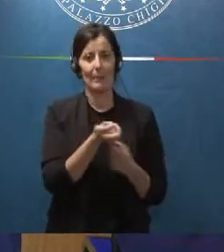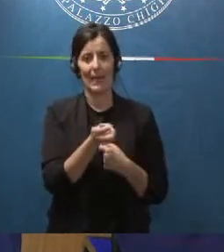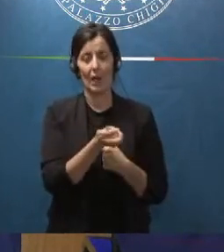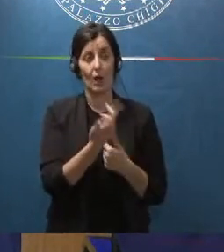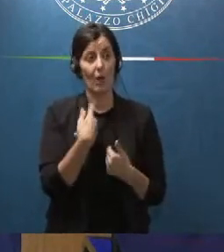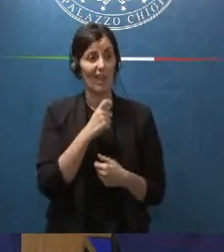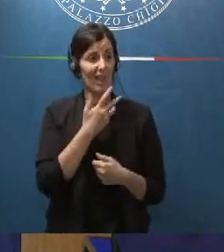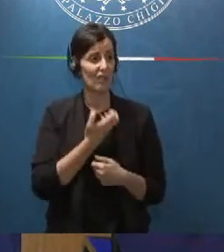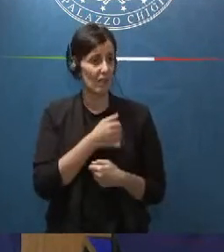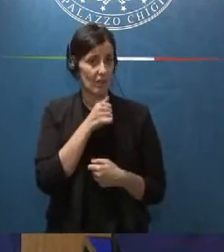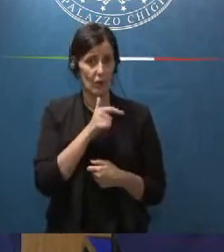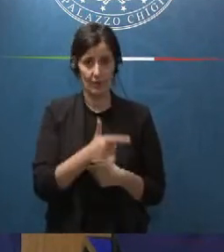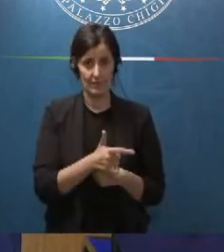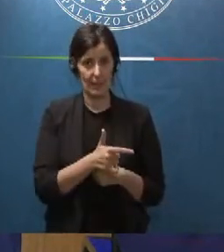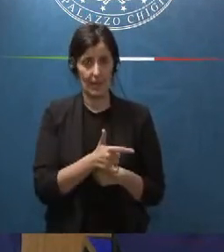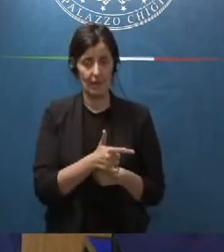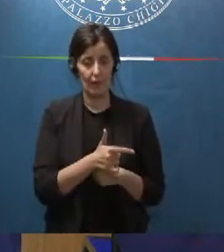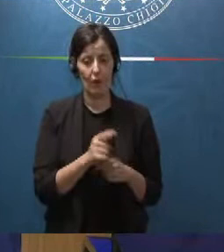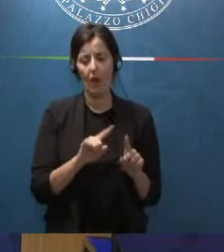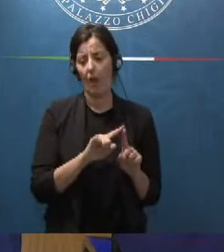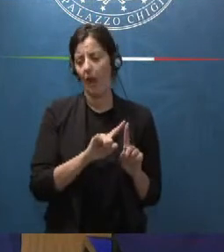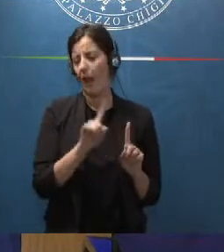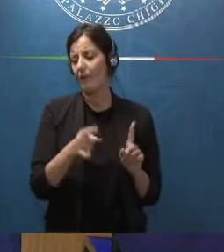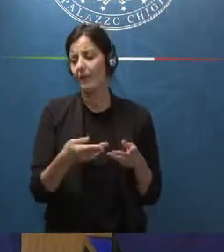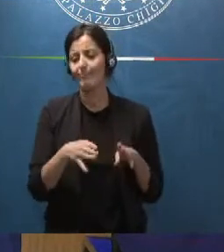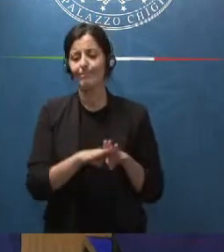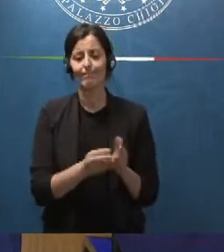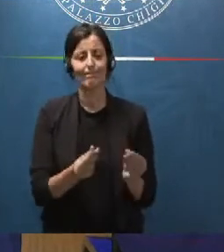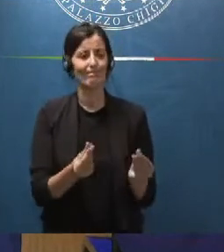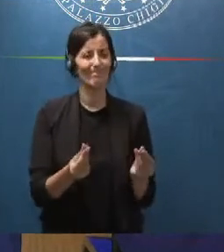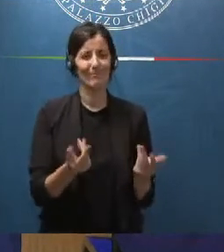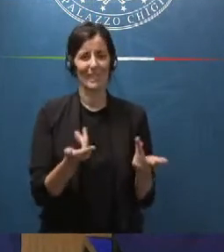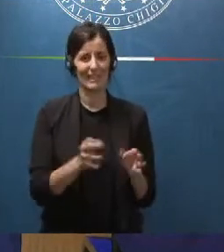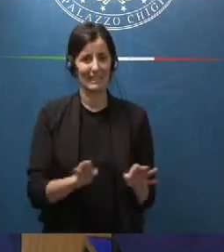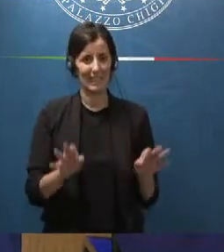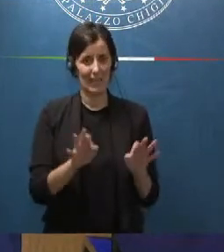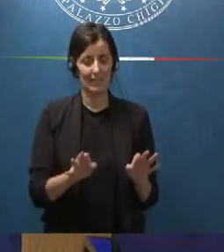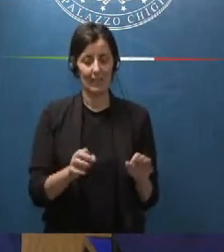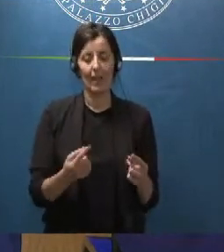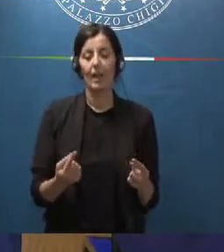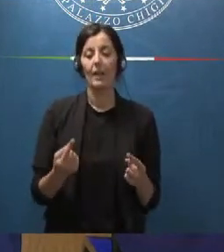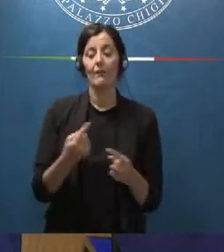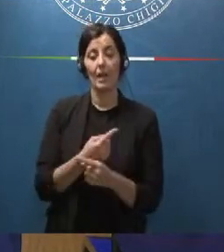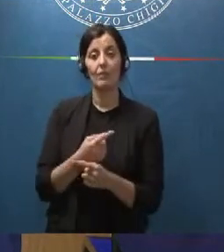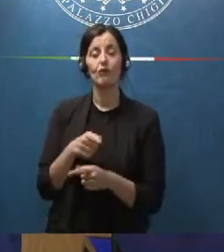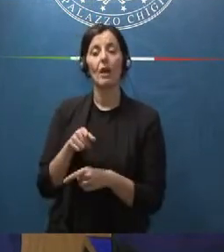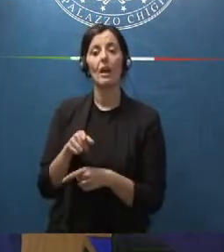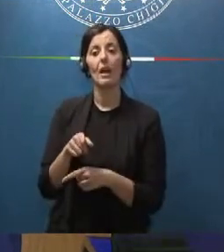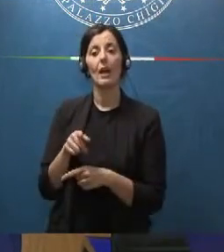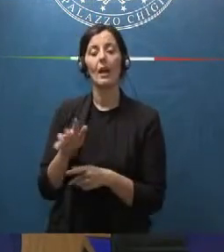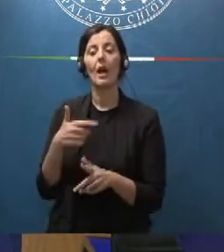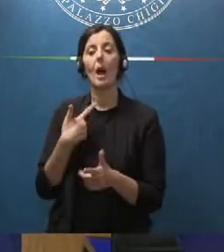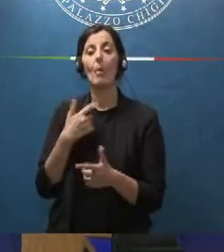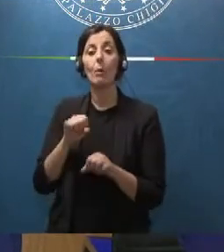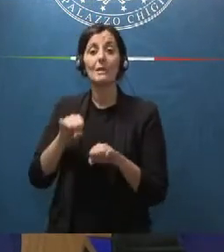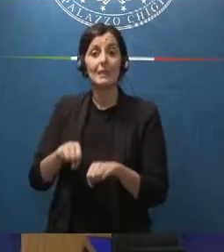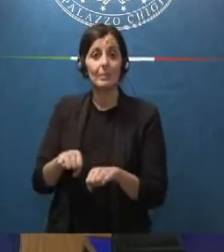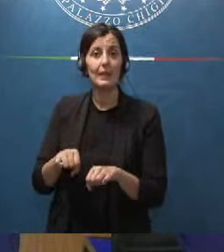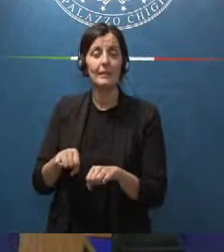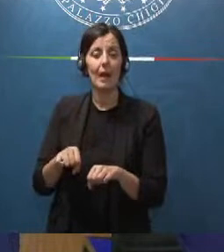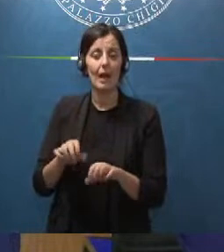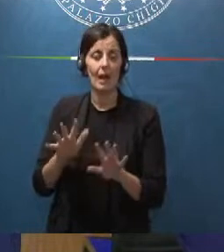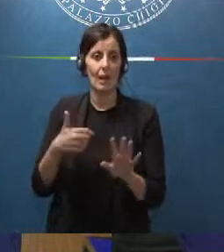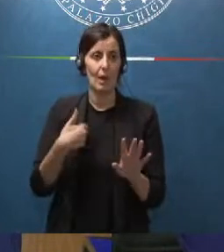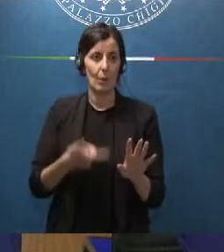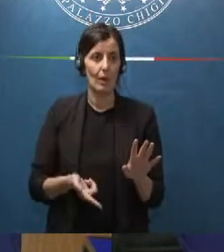inutili e si concludono con nulla di fatto mentre d'altro canto non abbiamo la possibilità e qui